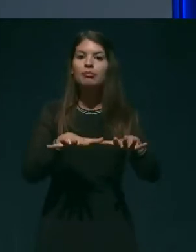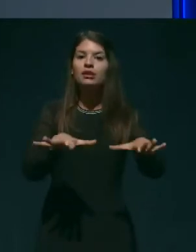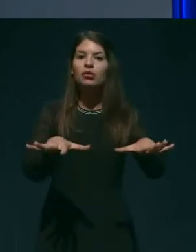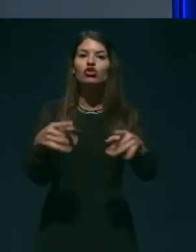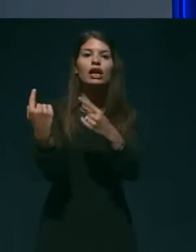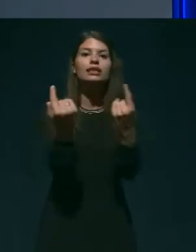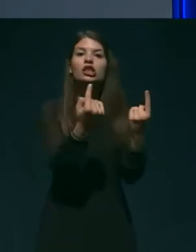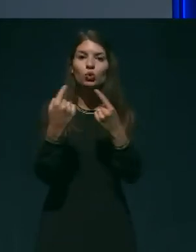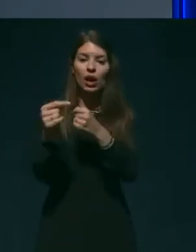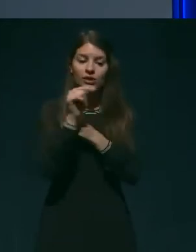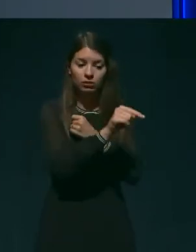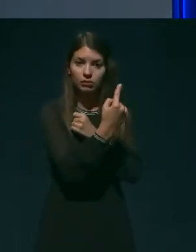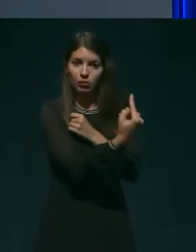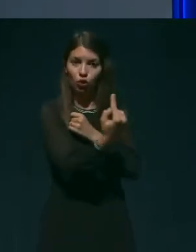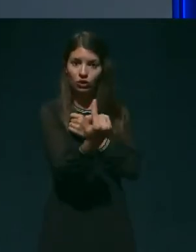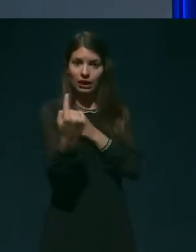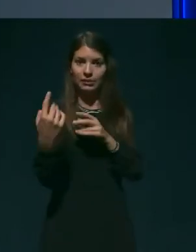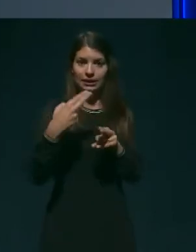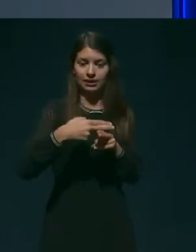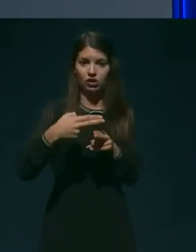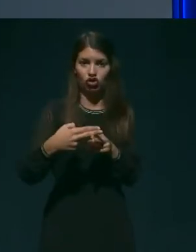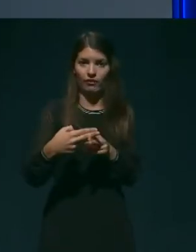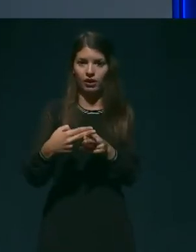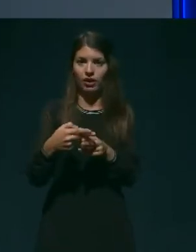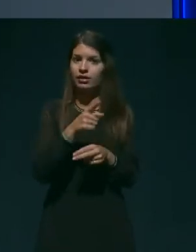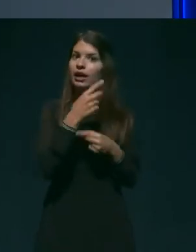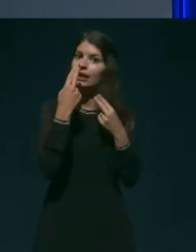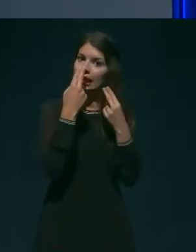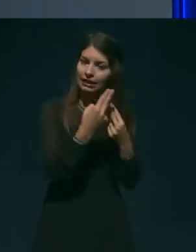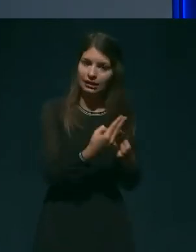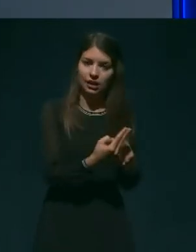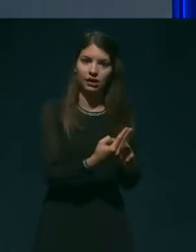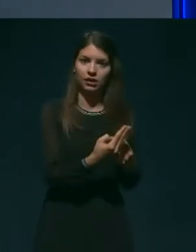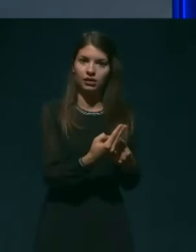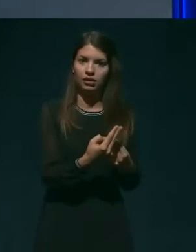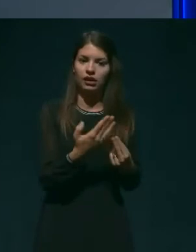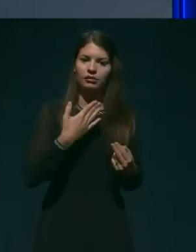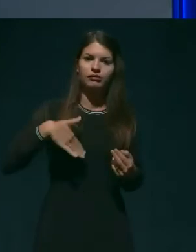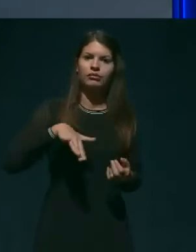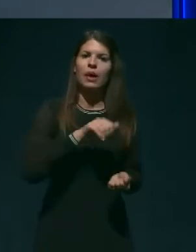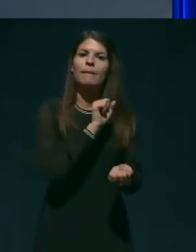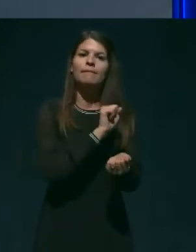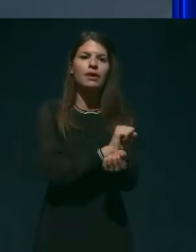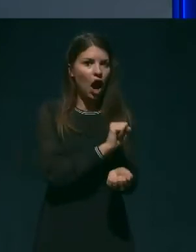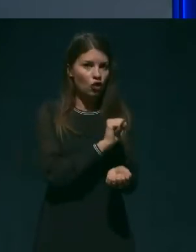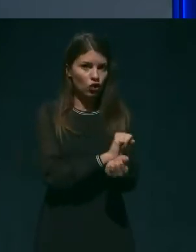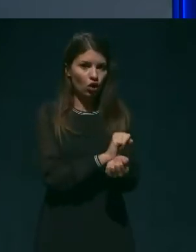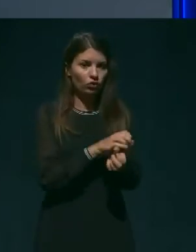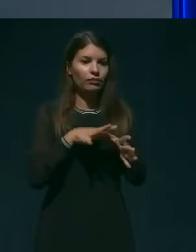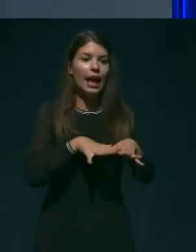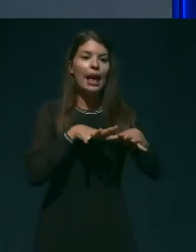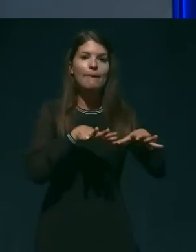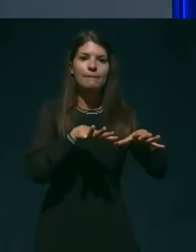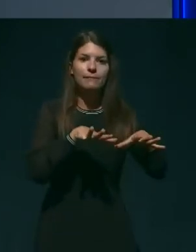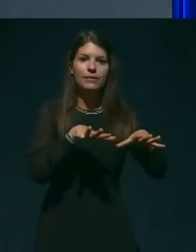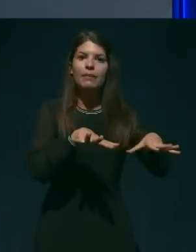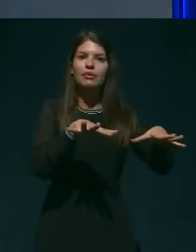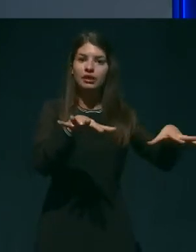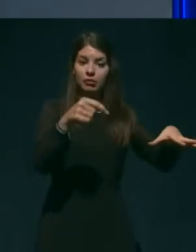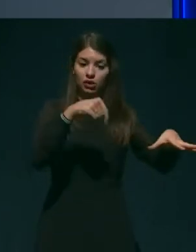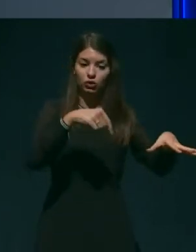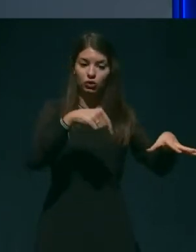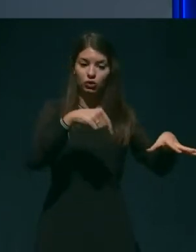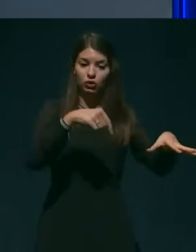državah. Ne glede na to, da se nam pravnoformalno epidemija na ozemlju Republike Slovenije